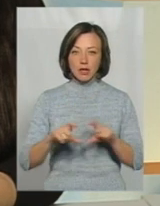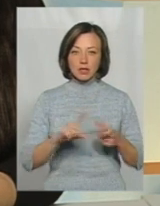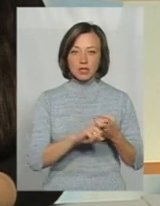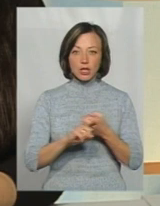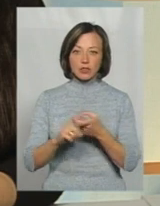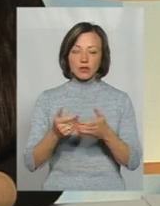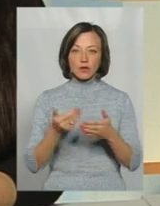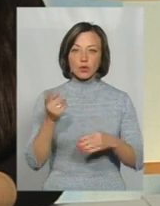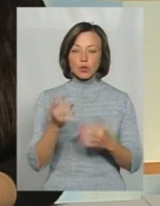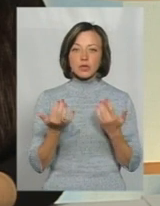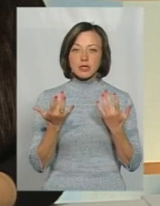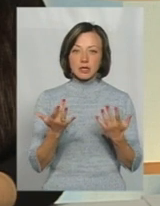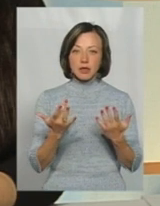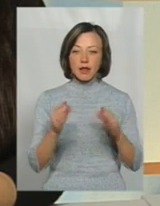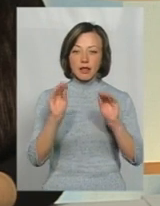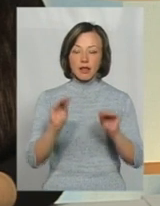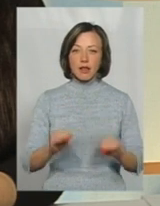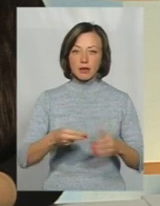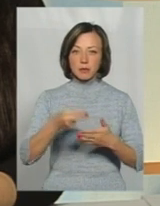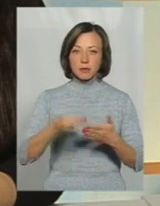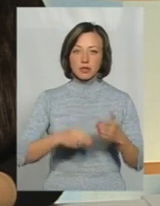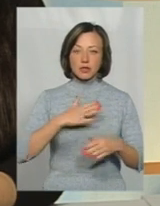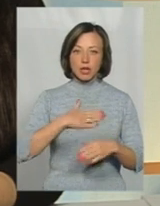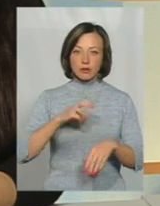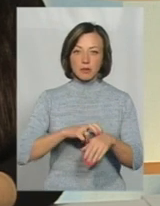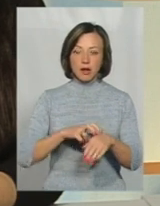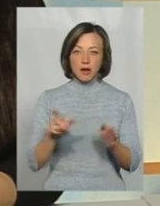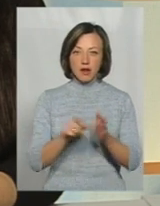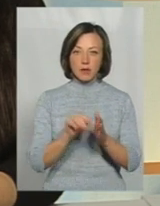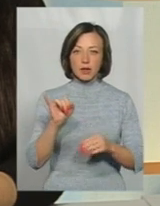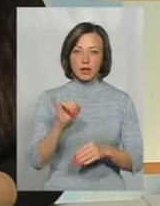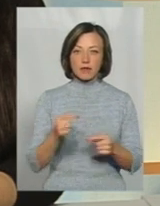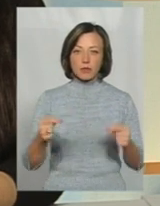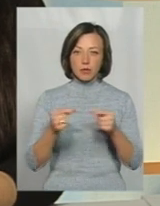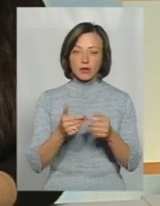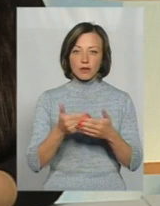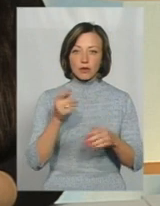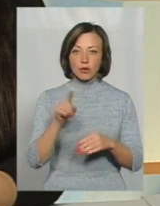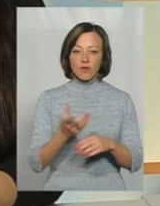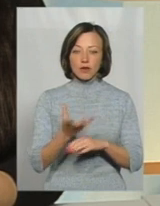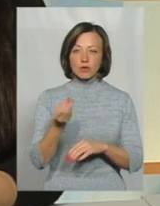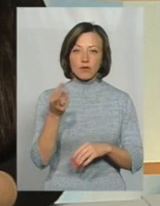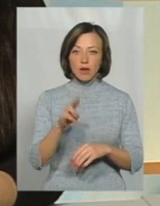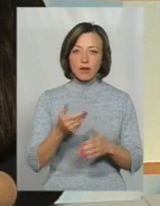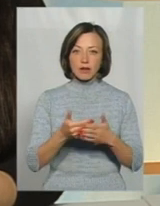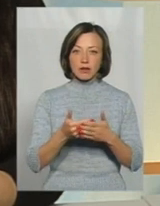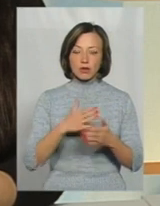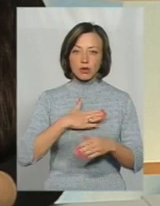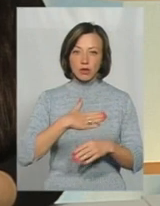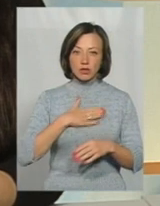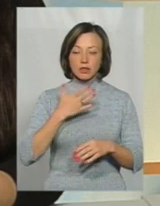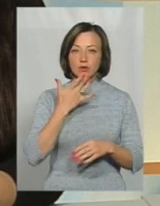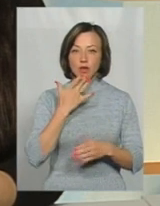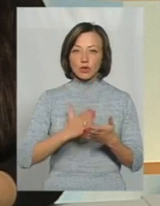від того, скільки декларацій заключено із нашими лікарями і відповідно від того фінансування, яке буде йти до нас від